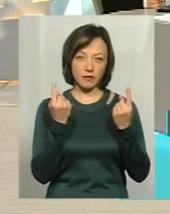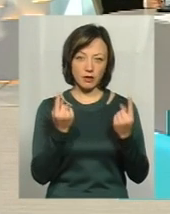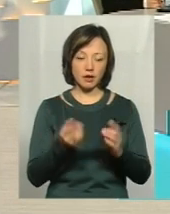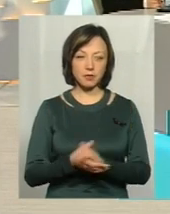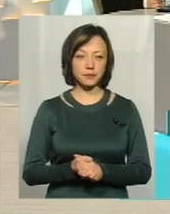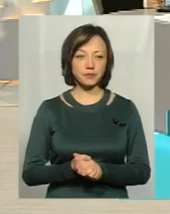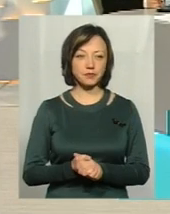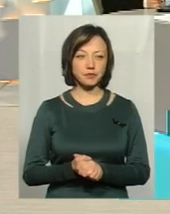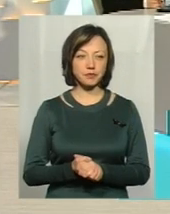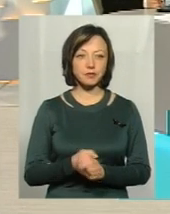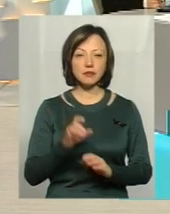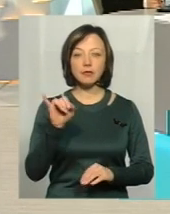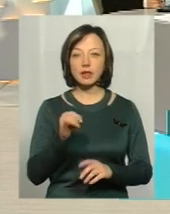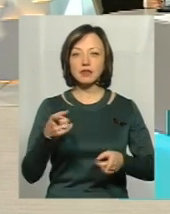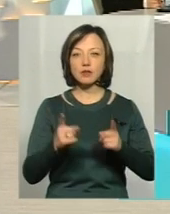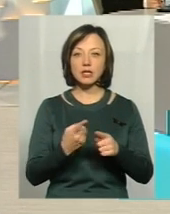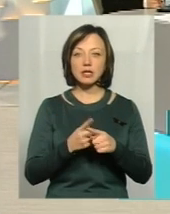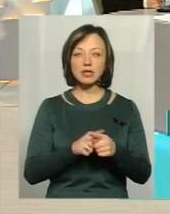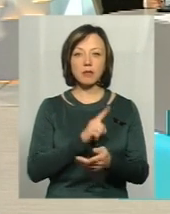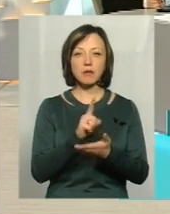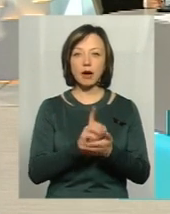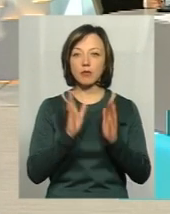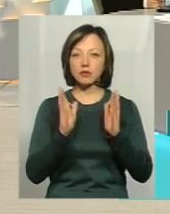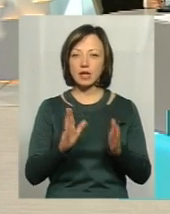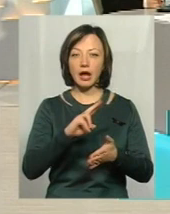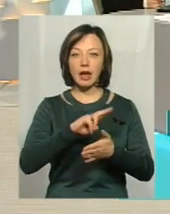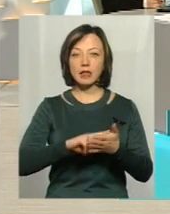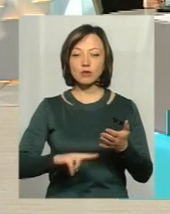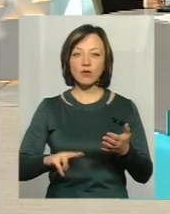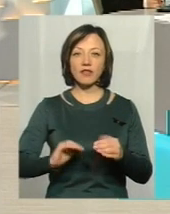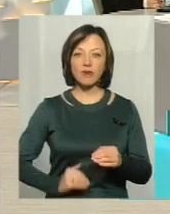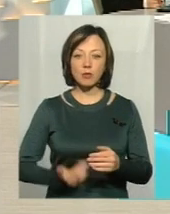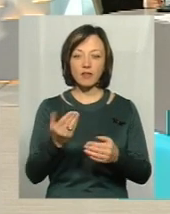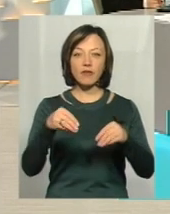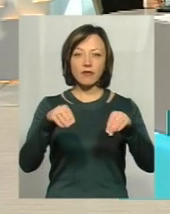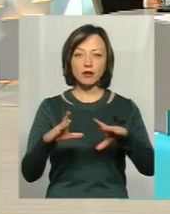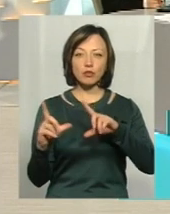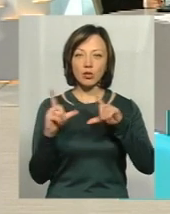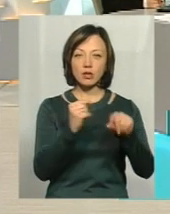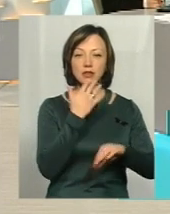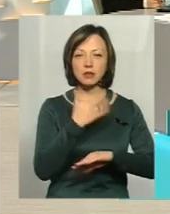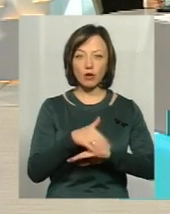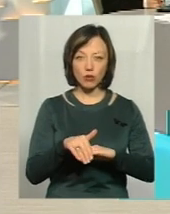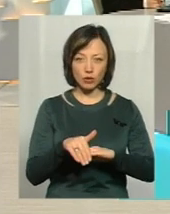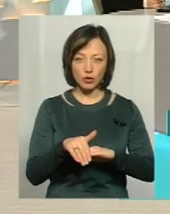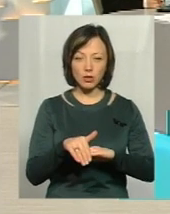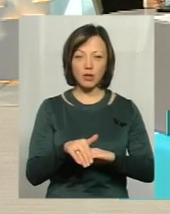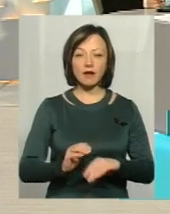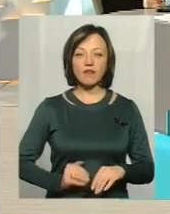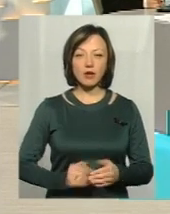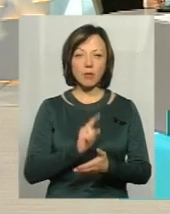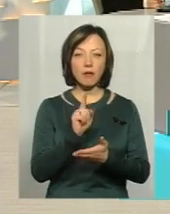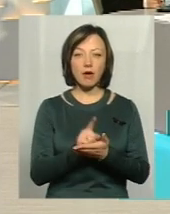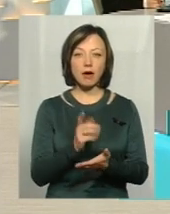коштів. Ну і, звичайно, це мають бути тільки ліцензовані фірми. Якщо вже ви вирішили поїхати за кордон, фірма